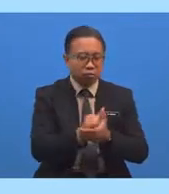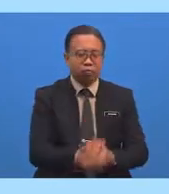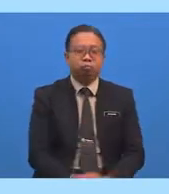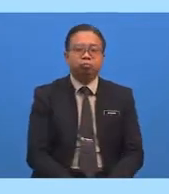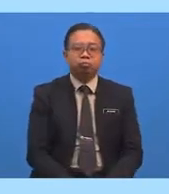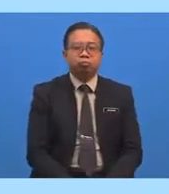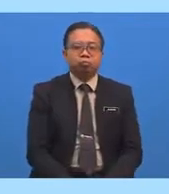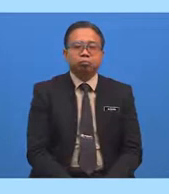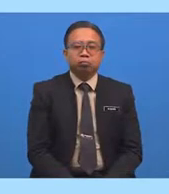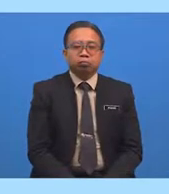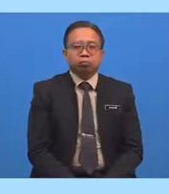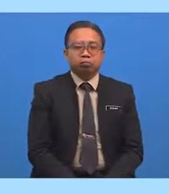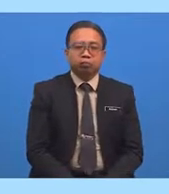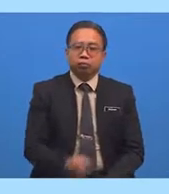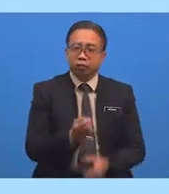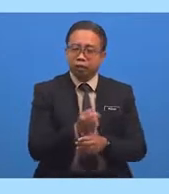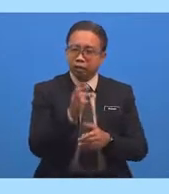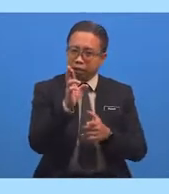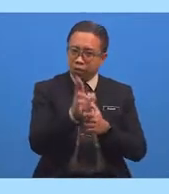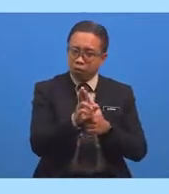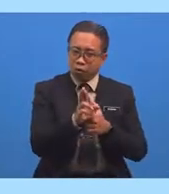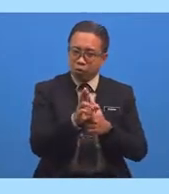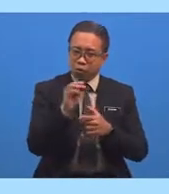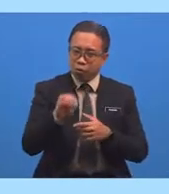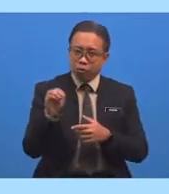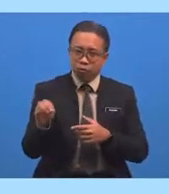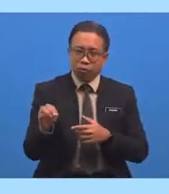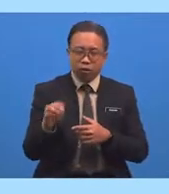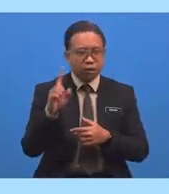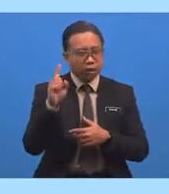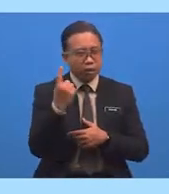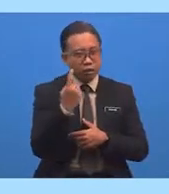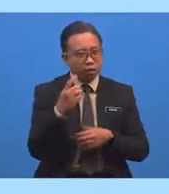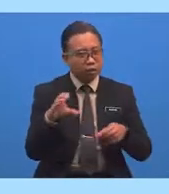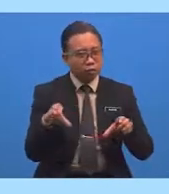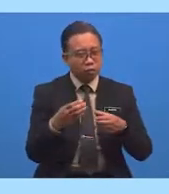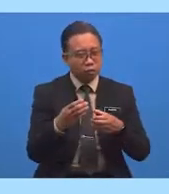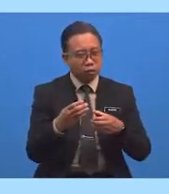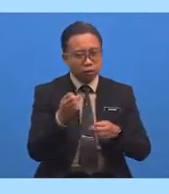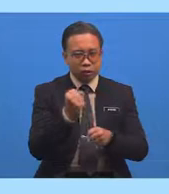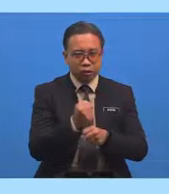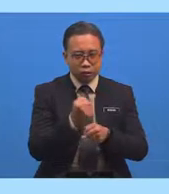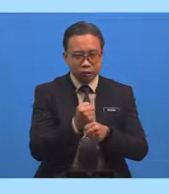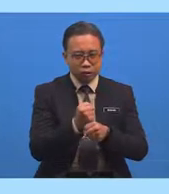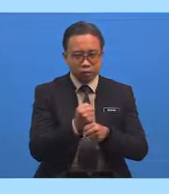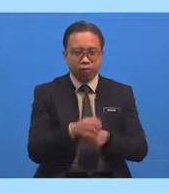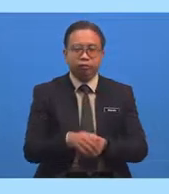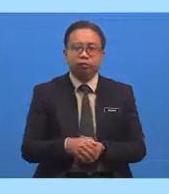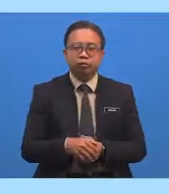Ataupun Murid-murid Hanya Melakukan Pekerjaan Tersebut